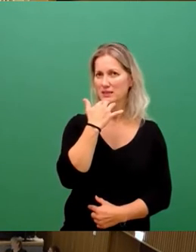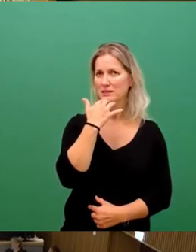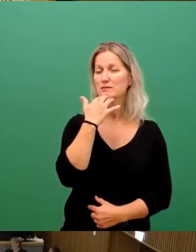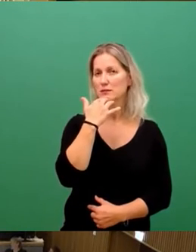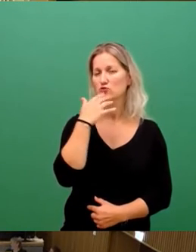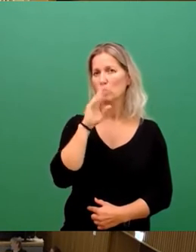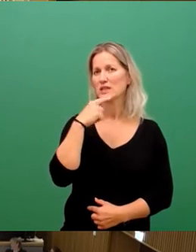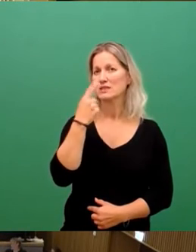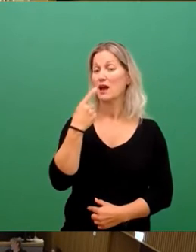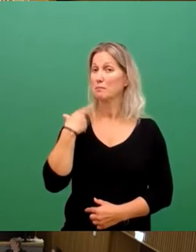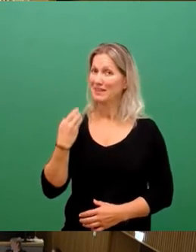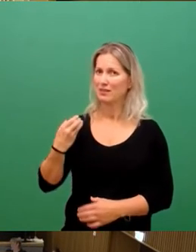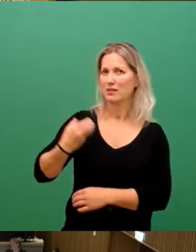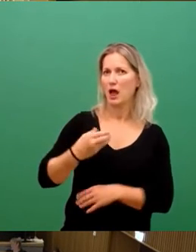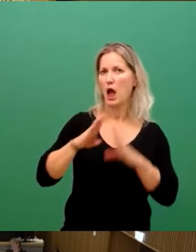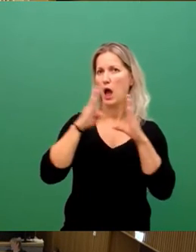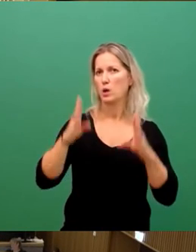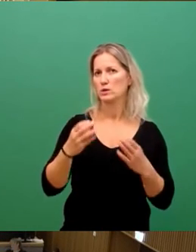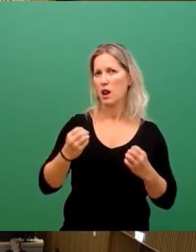mit der Einbringung des Haushaltsentwurfs.